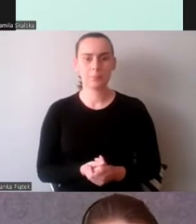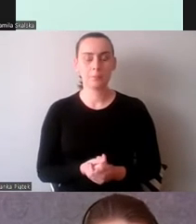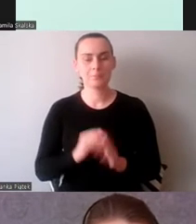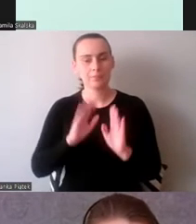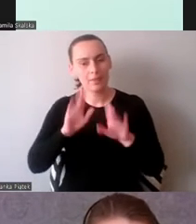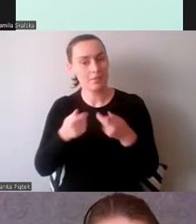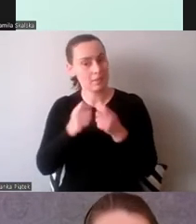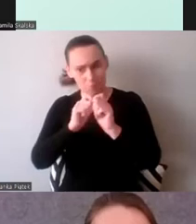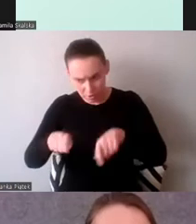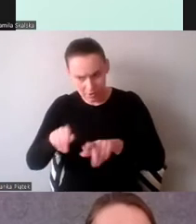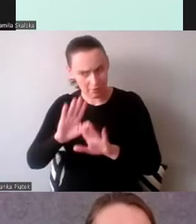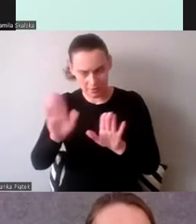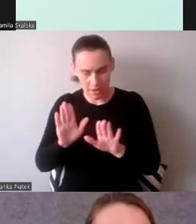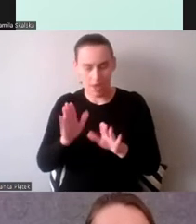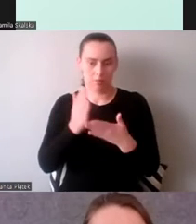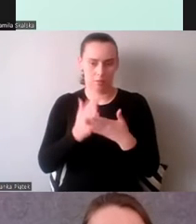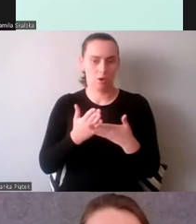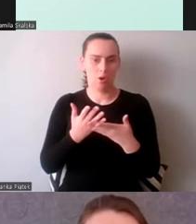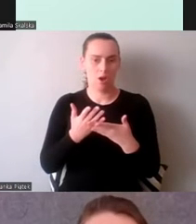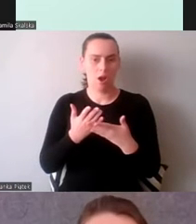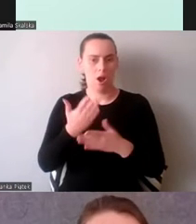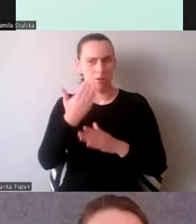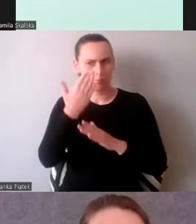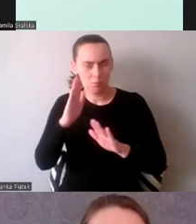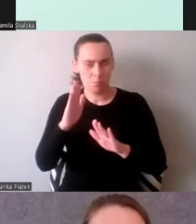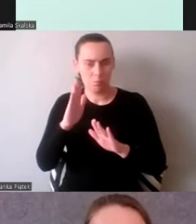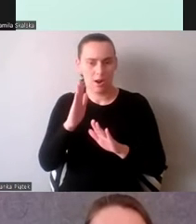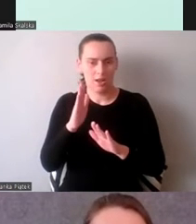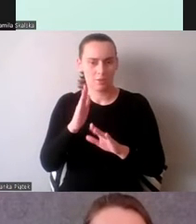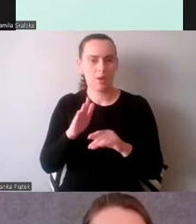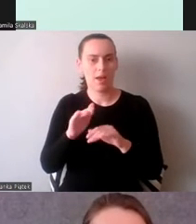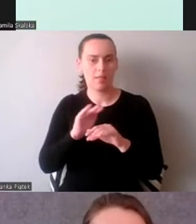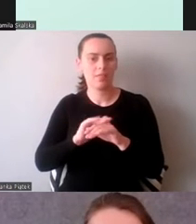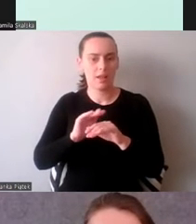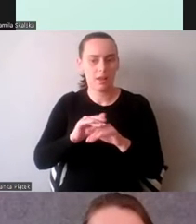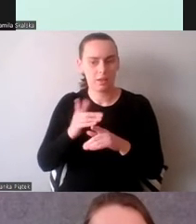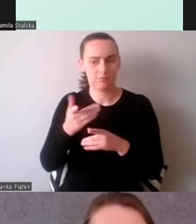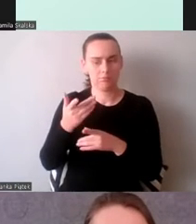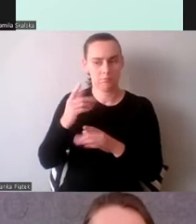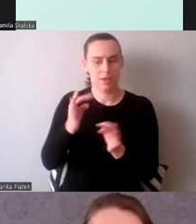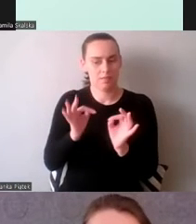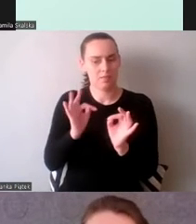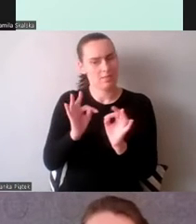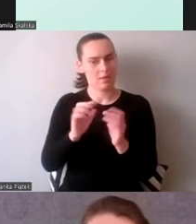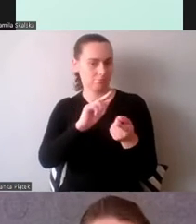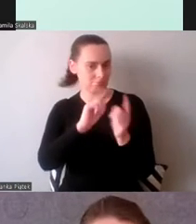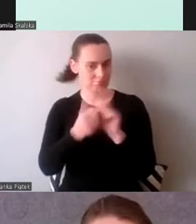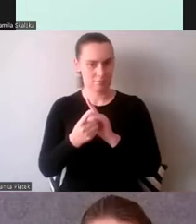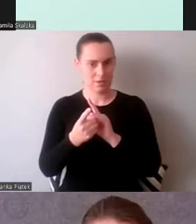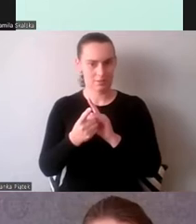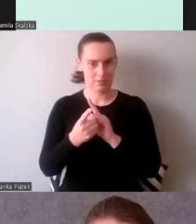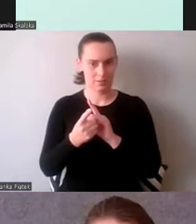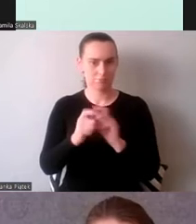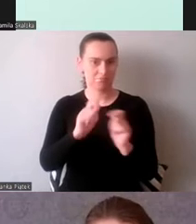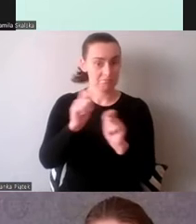bardzo drobnych sygnałów pokazujących, że teraz powinna nastąpić zmiana mówcy.